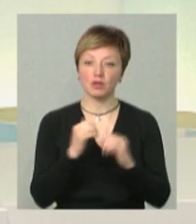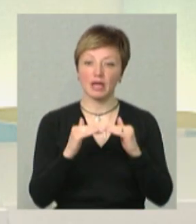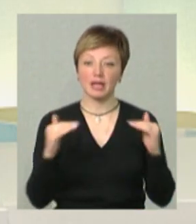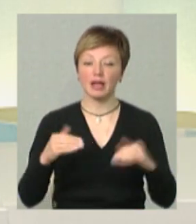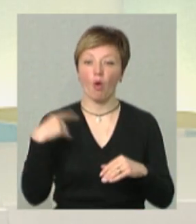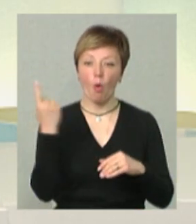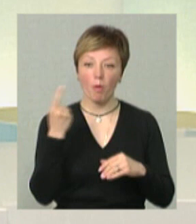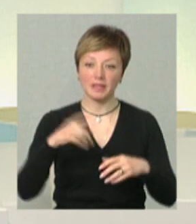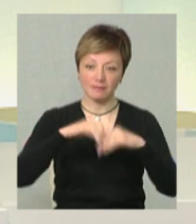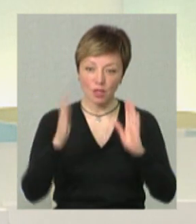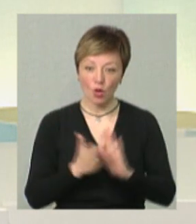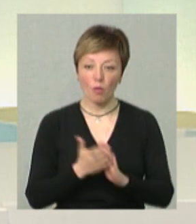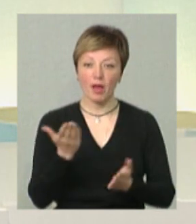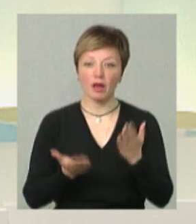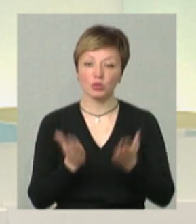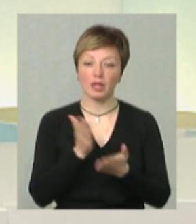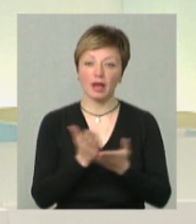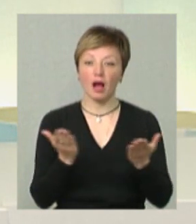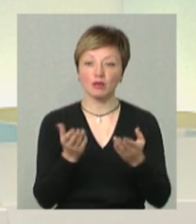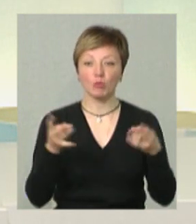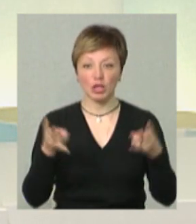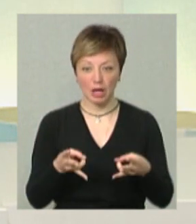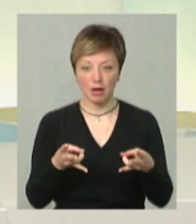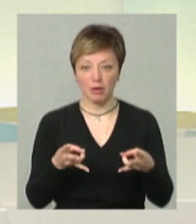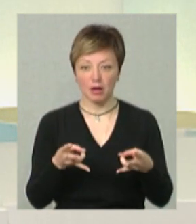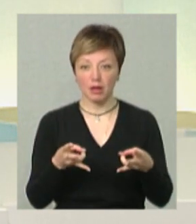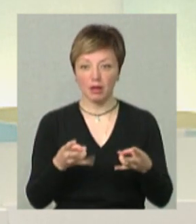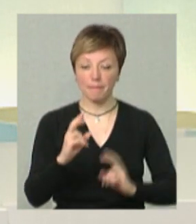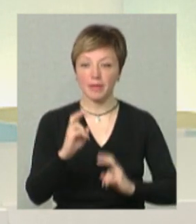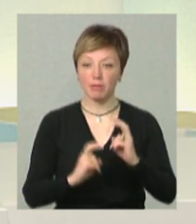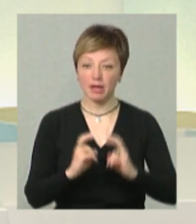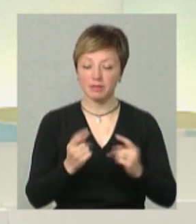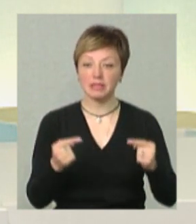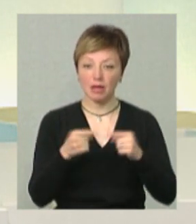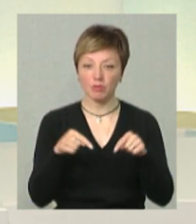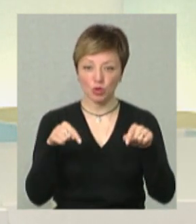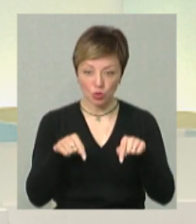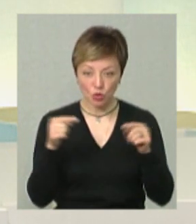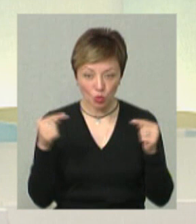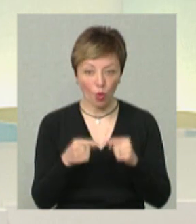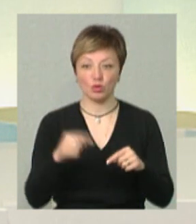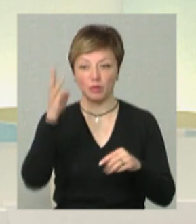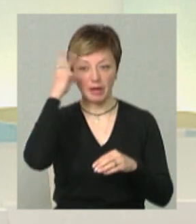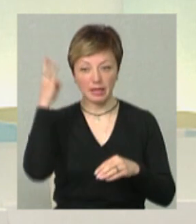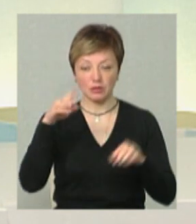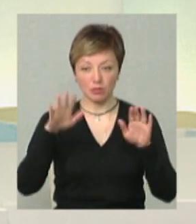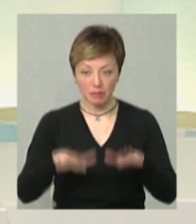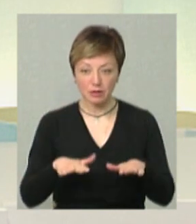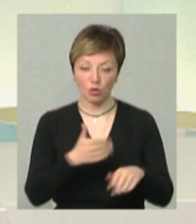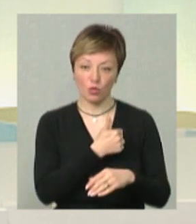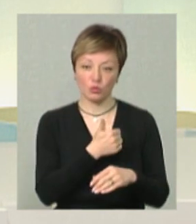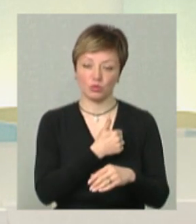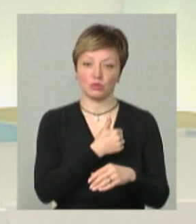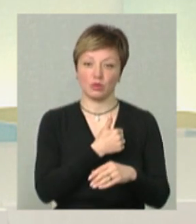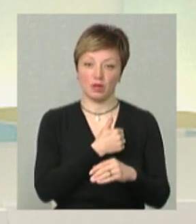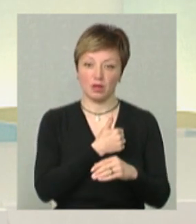регіону в цілому. Якщо є якась така потреба підприємства, саме вони знають точно, що вони хочуть в Хмельницькій територіальній громаді, що в них